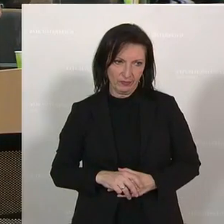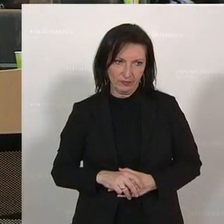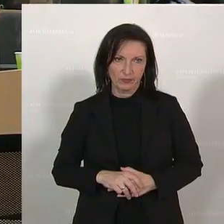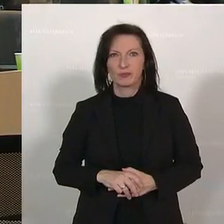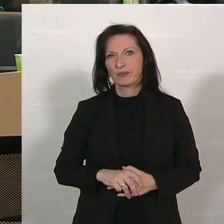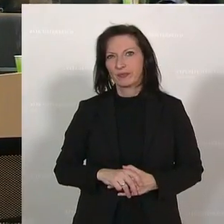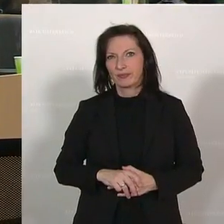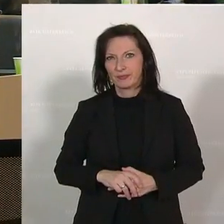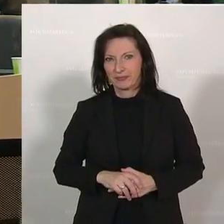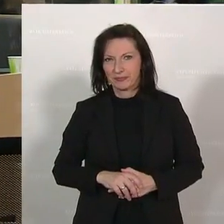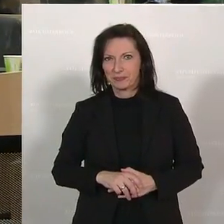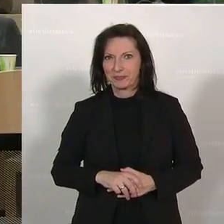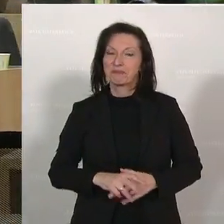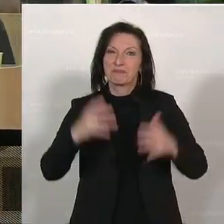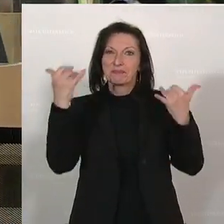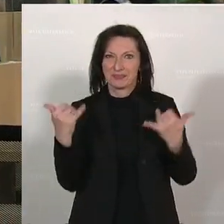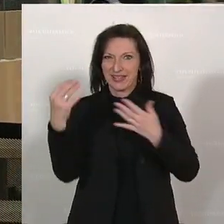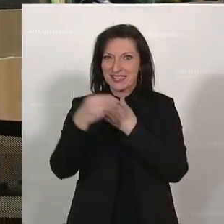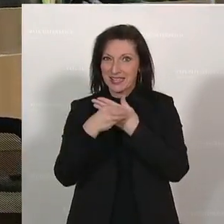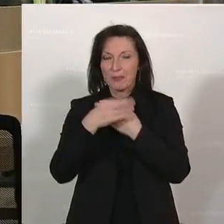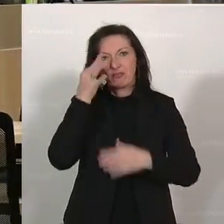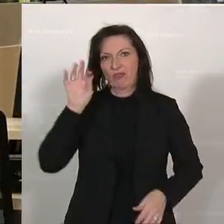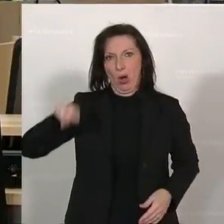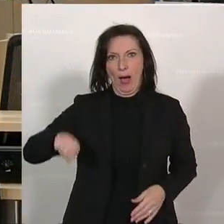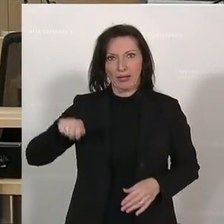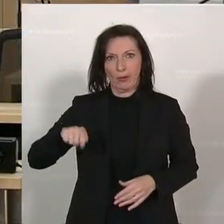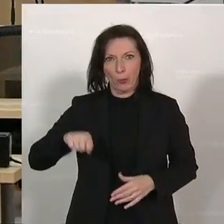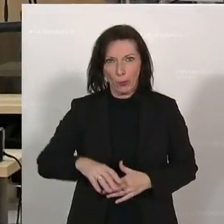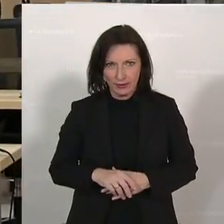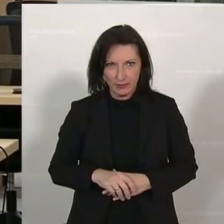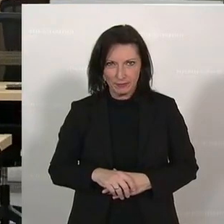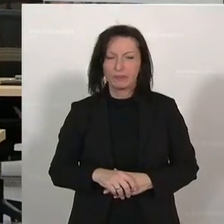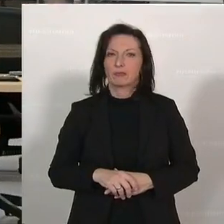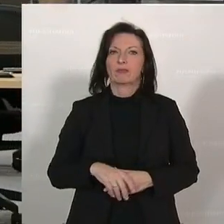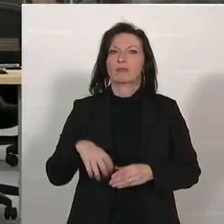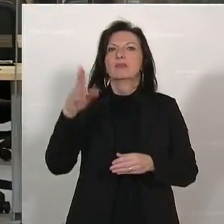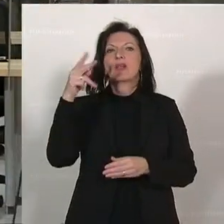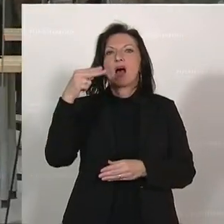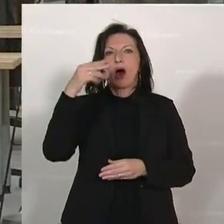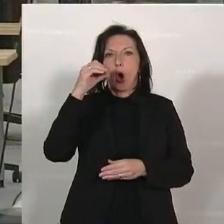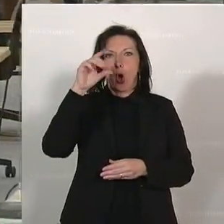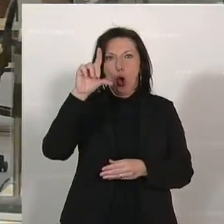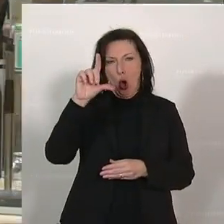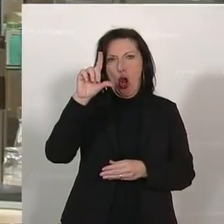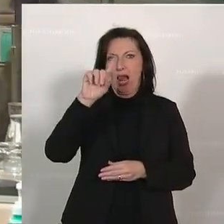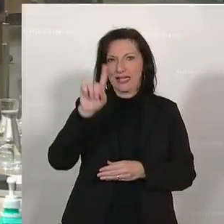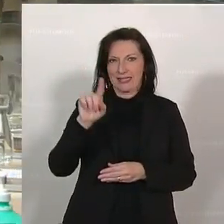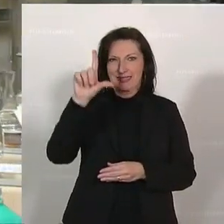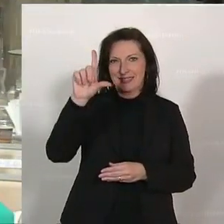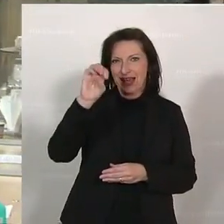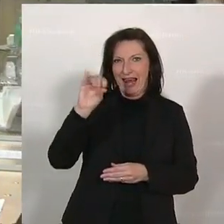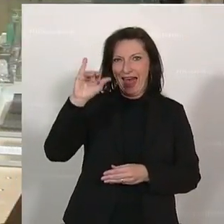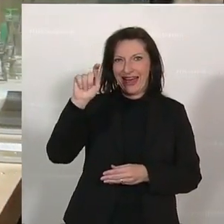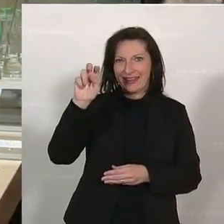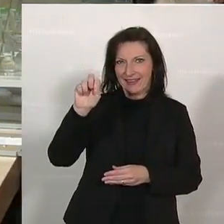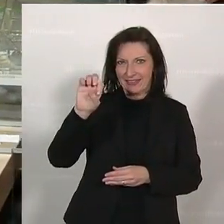Nach Claudia Plackholm gleicht die nächste Oberösterreicherin. Eva-Maria Holzleitner aus Wels ist die Kinder- und Jugendsprecherin